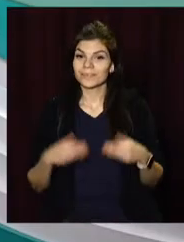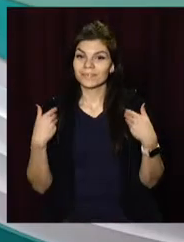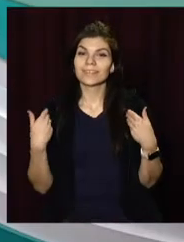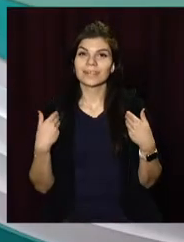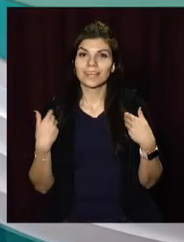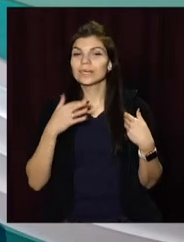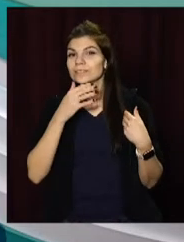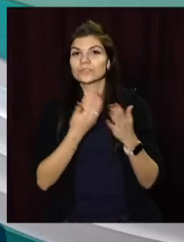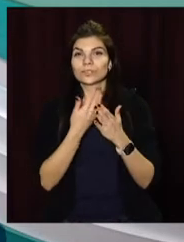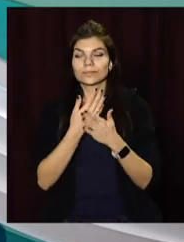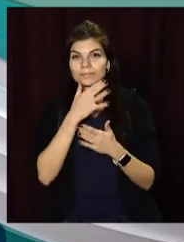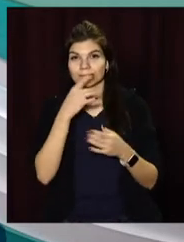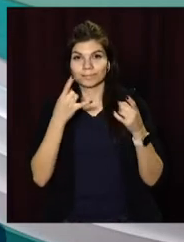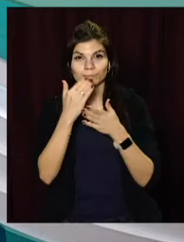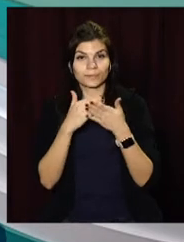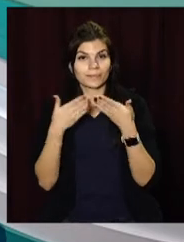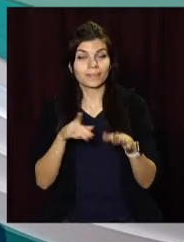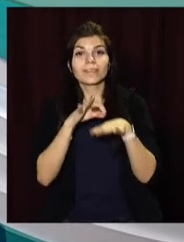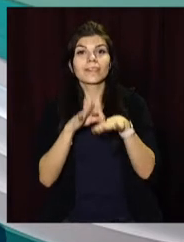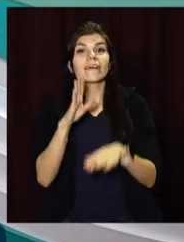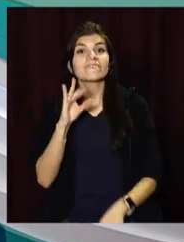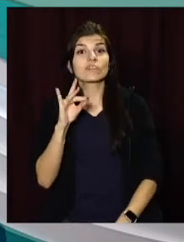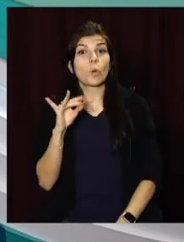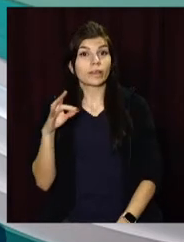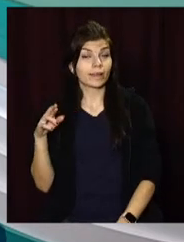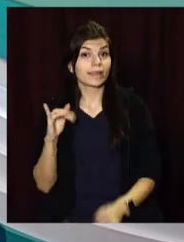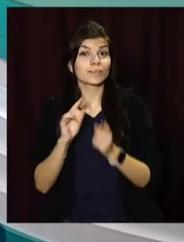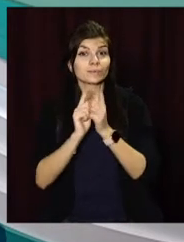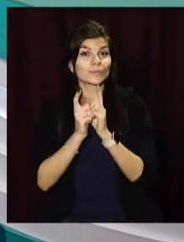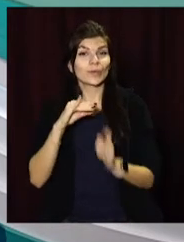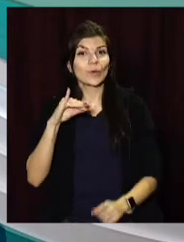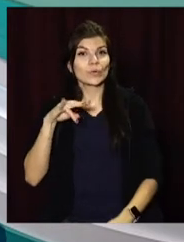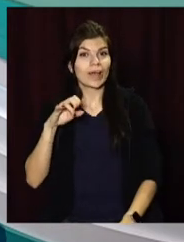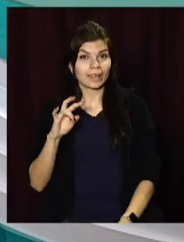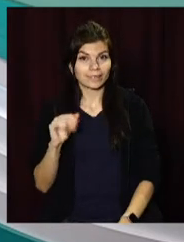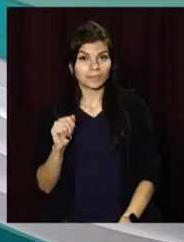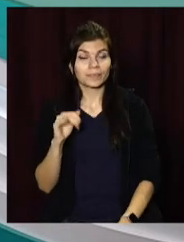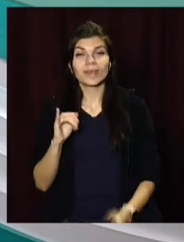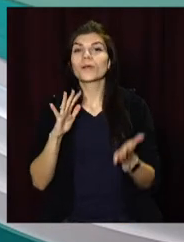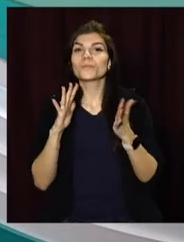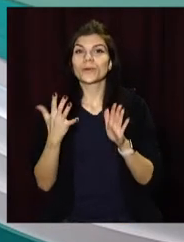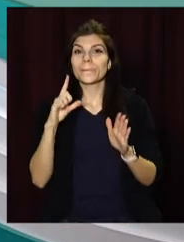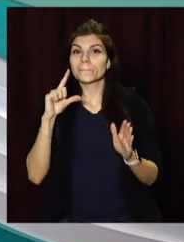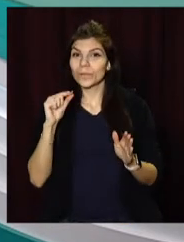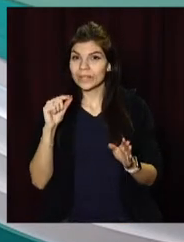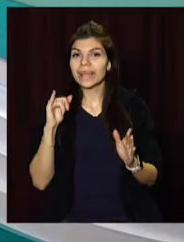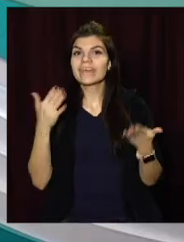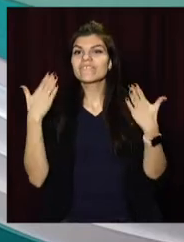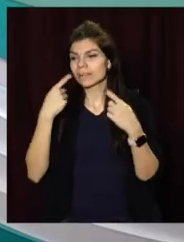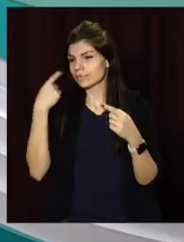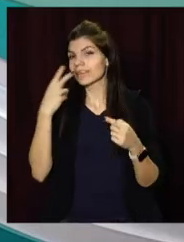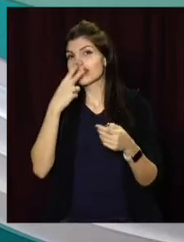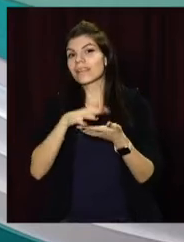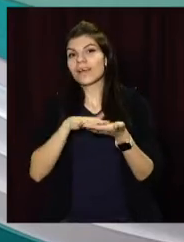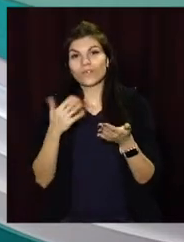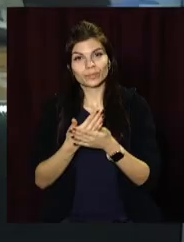Вітаю! Час новин на Відкритому. У студії Вікторія Вахрушина та сурдоперекладачка Юліана Пуговкіна. І про події понеділка та вихідних – дивіться